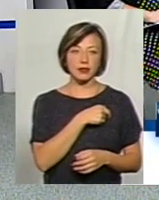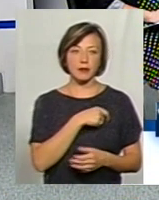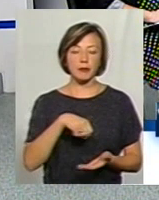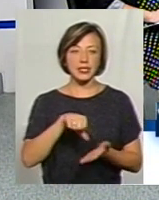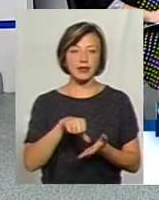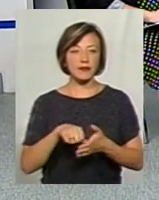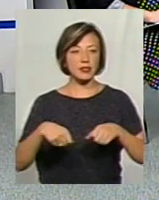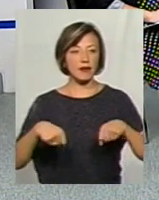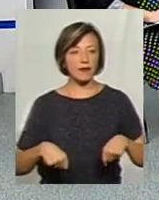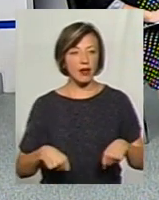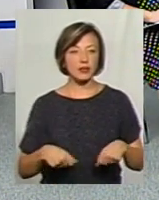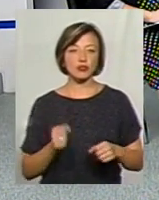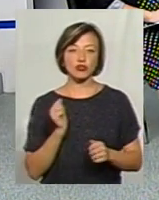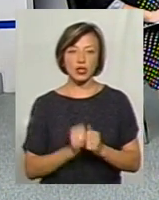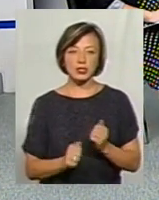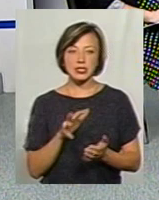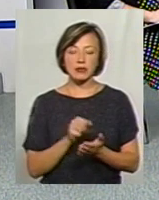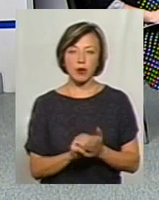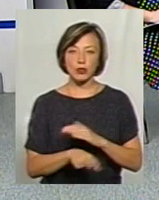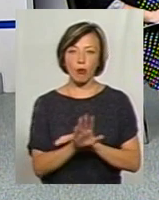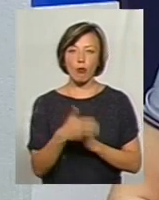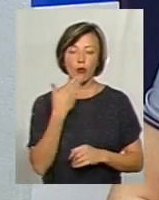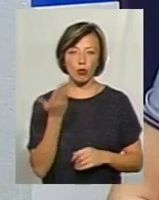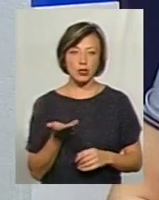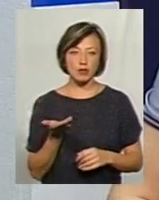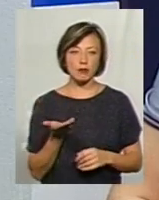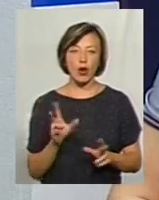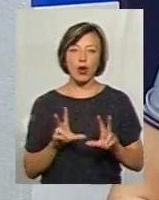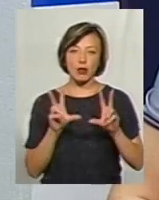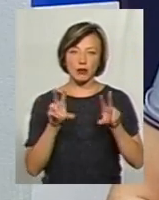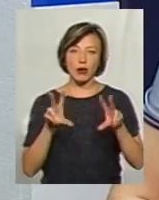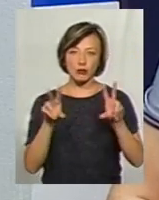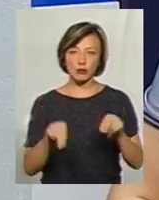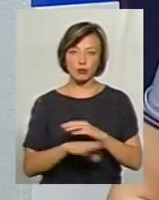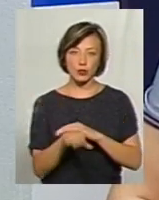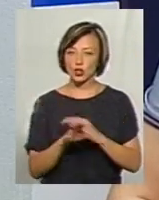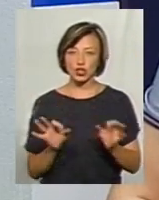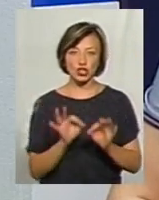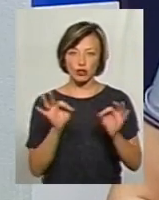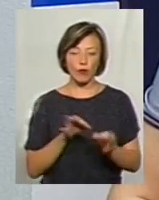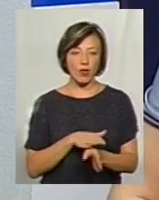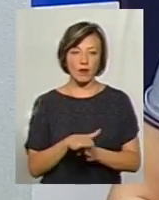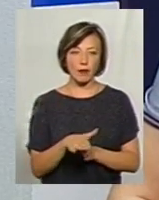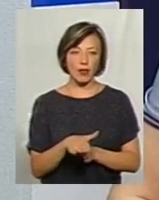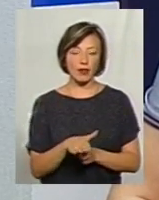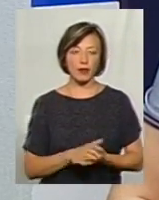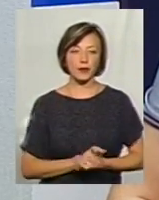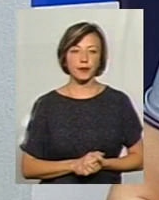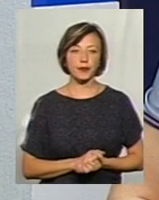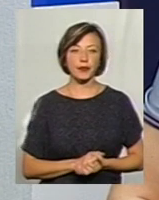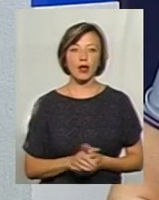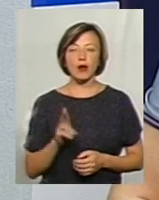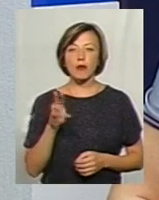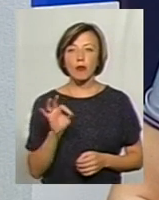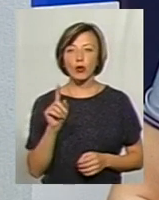представників власні, дуже часто займаються популізмом. Дають пусті обіцяні, нічого не виполняють. Ну, судя